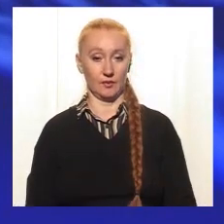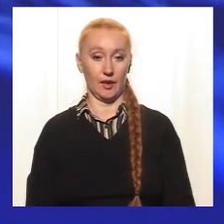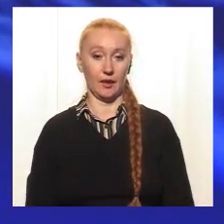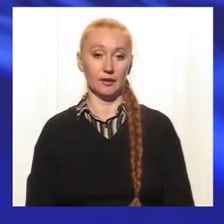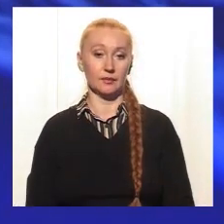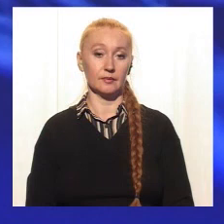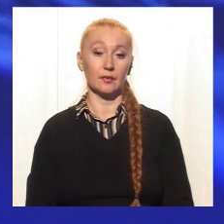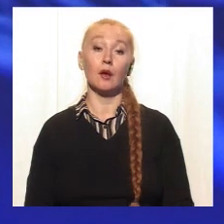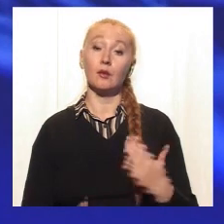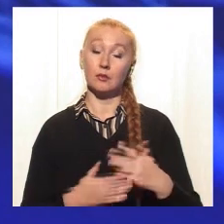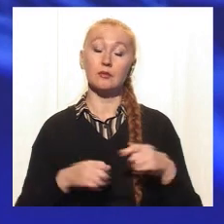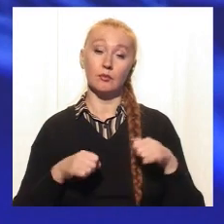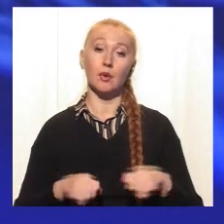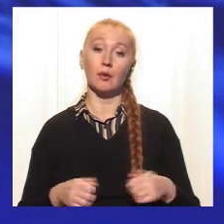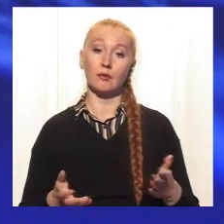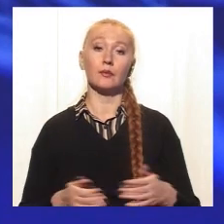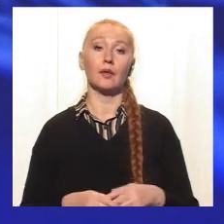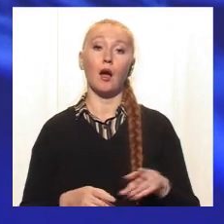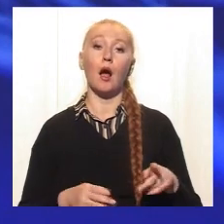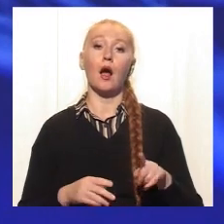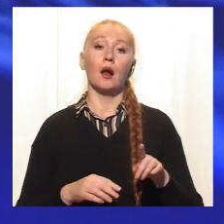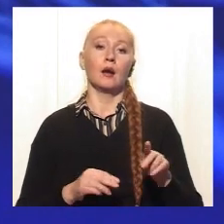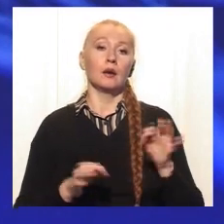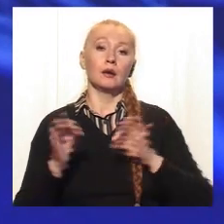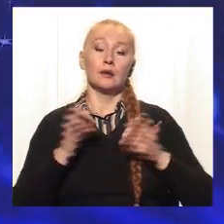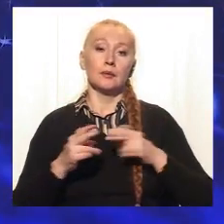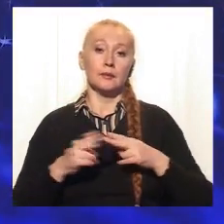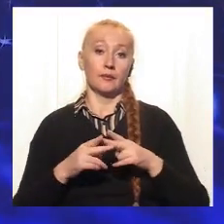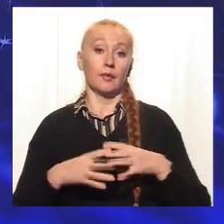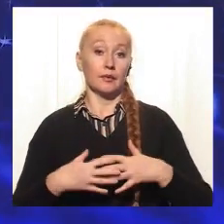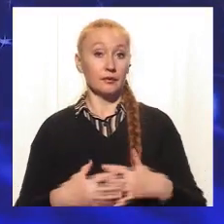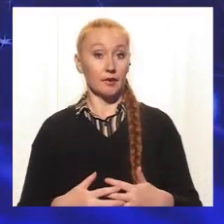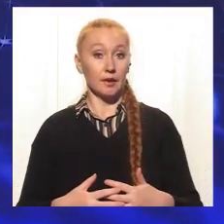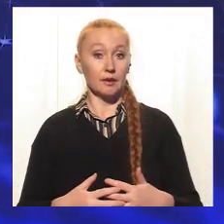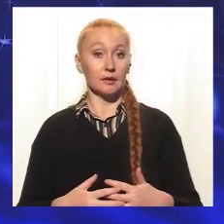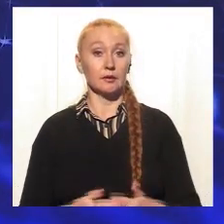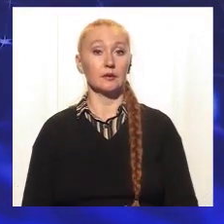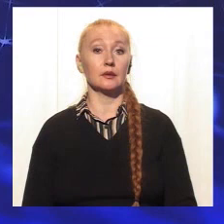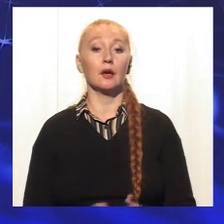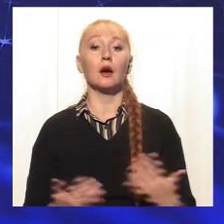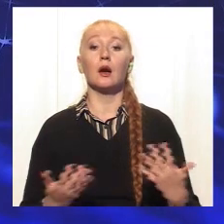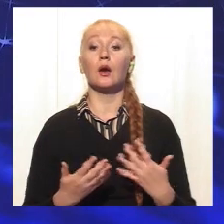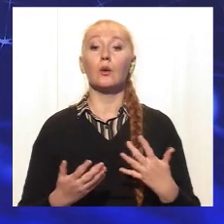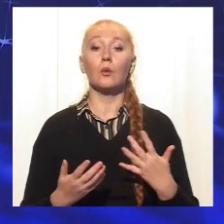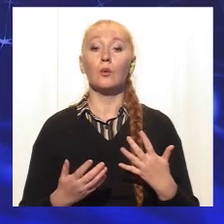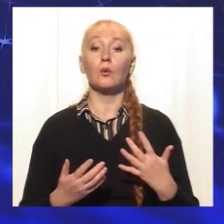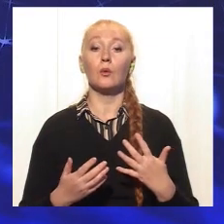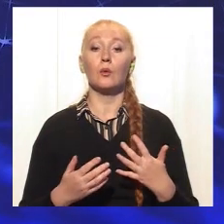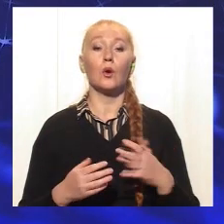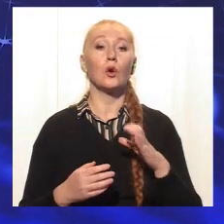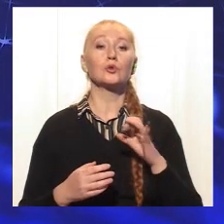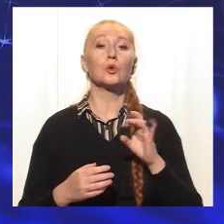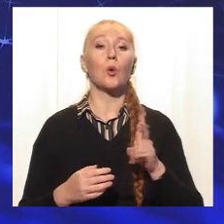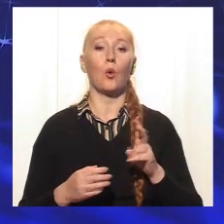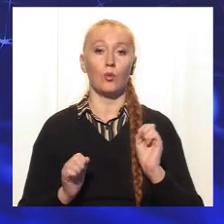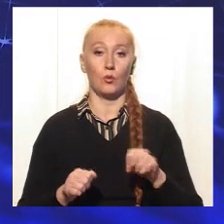но имеют право. Ви сказали медикаментозное перерывание вагитности, от, до якого часу, до якого сроку его